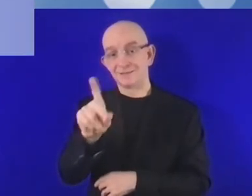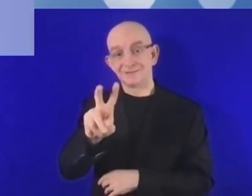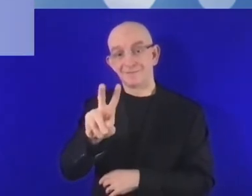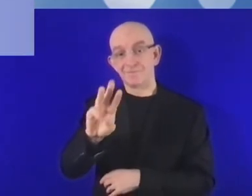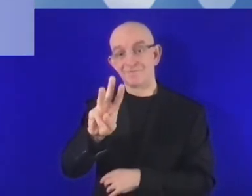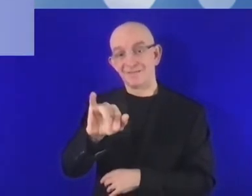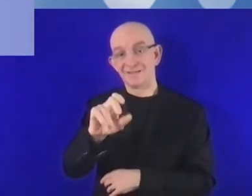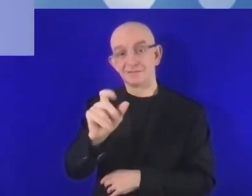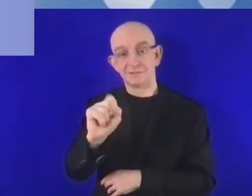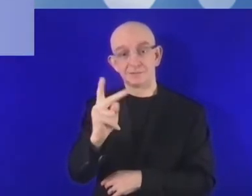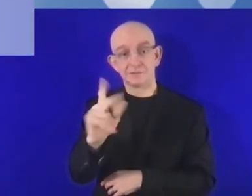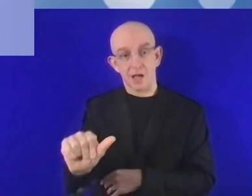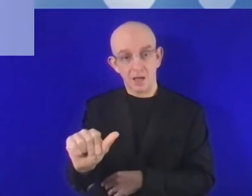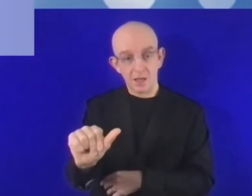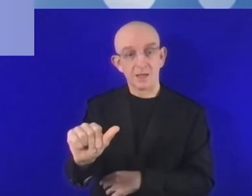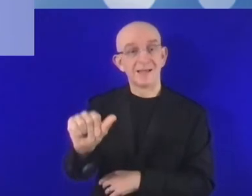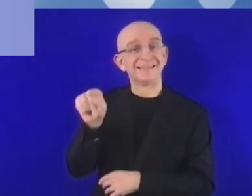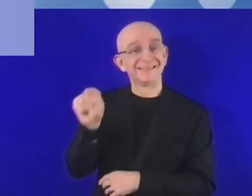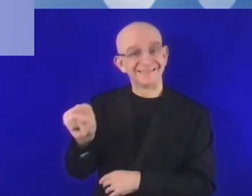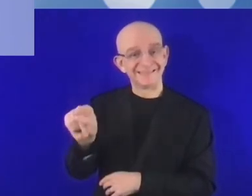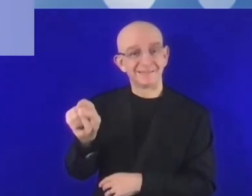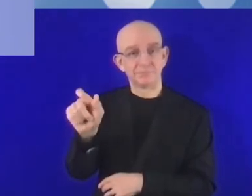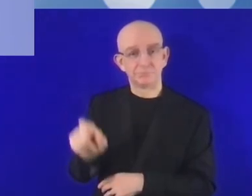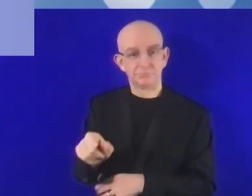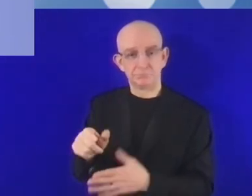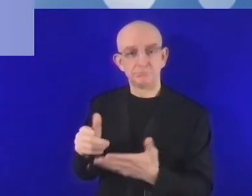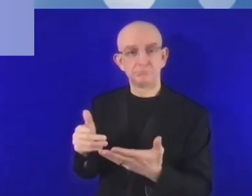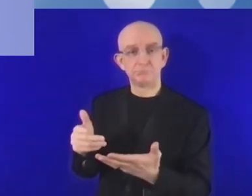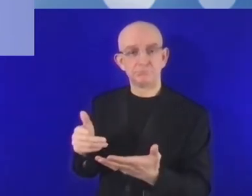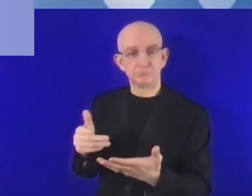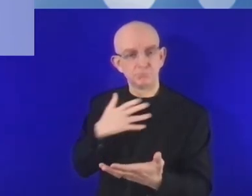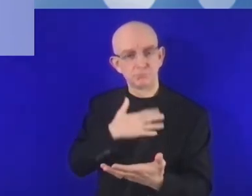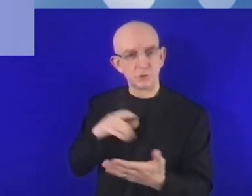czekamy na pani perspektywę. Bardzo dziękuję.